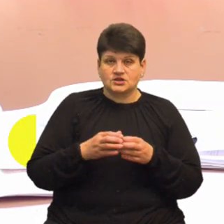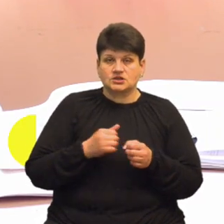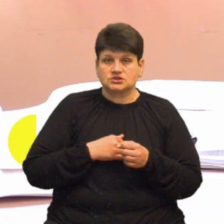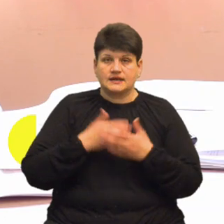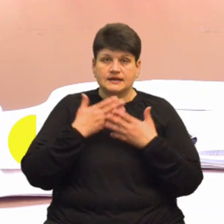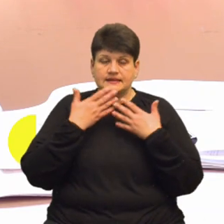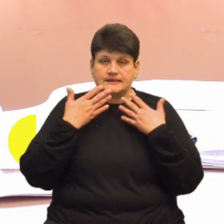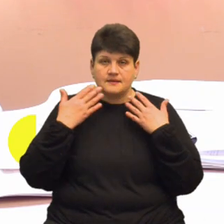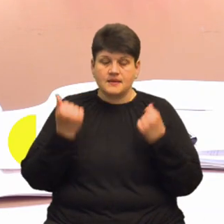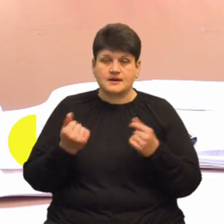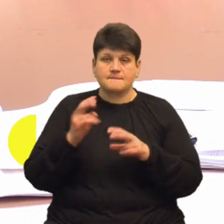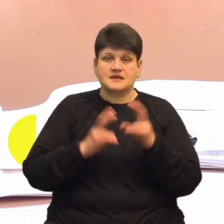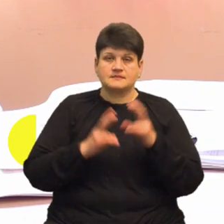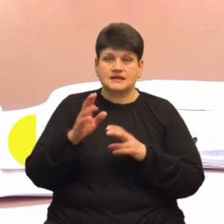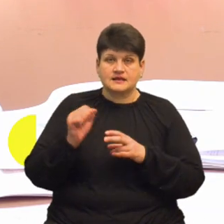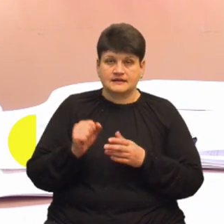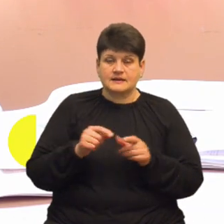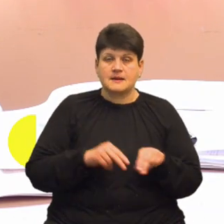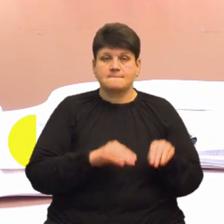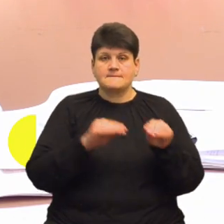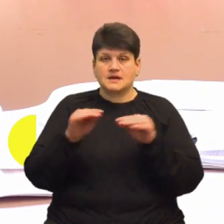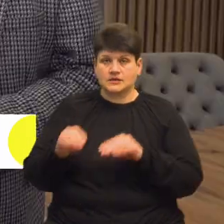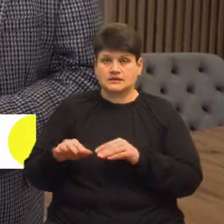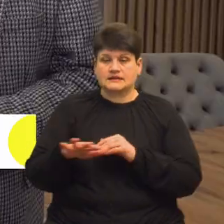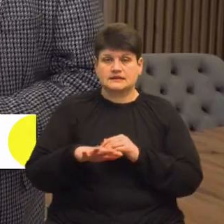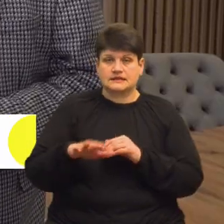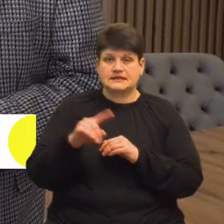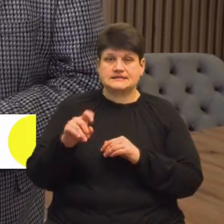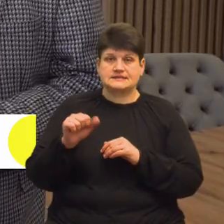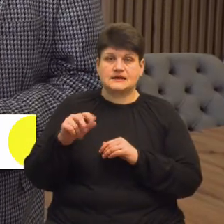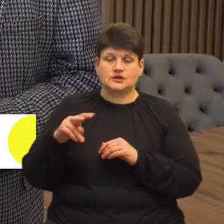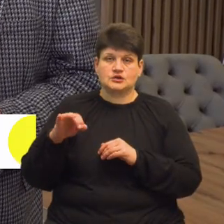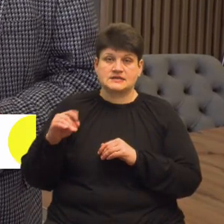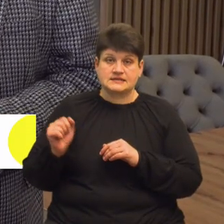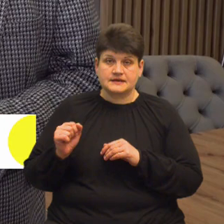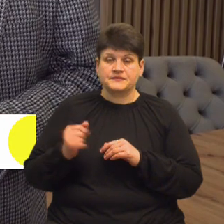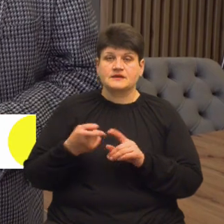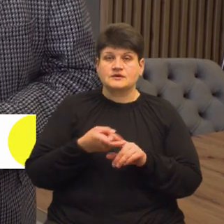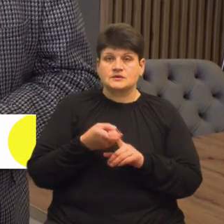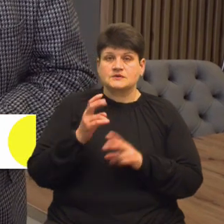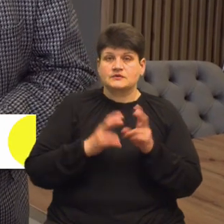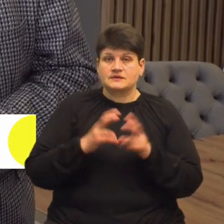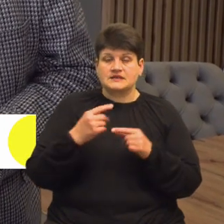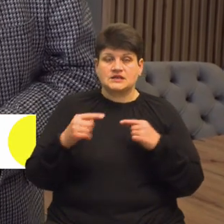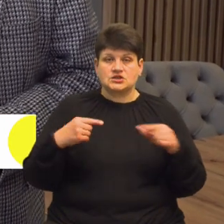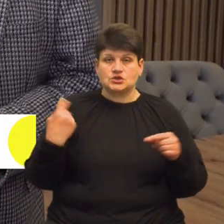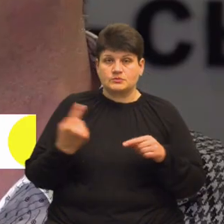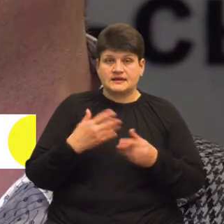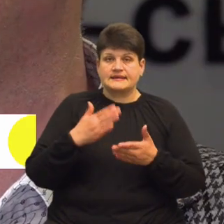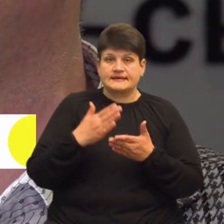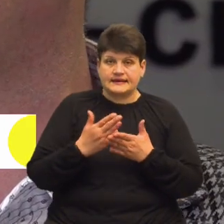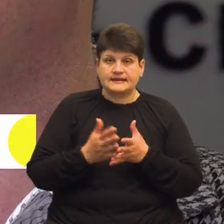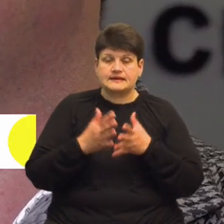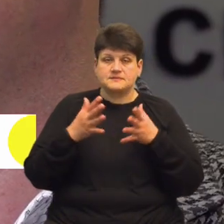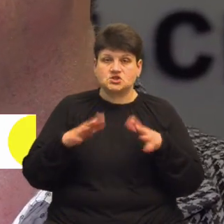релокованого підприємства, яке би переїхало на території Залозайчини. Зростання за рахунок підприємств з інших областей є, але найбільше